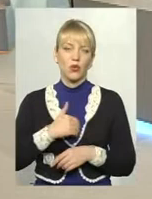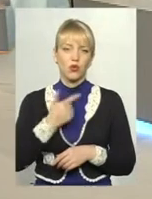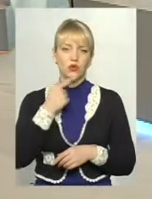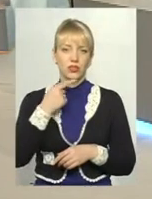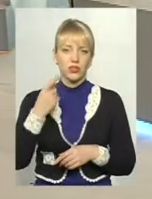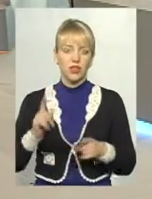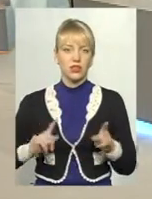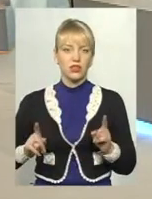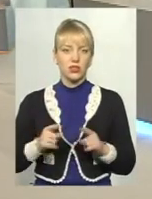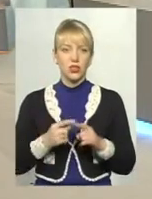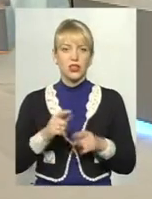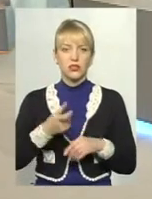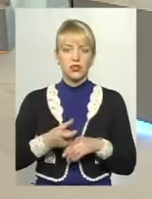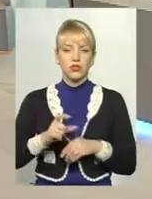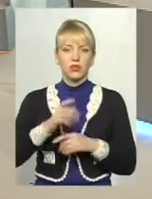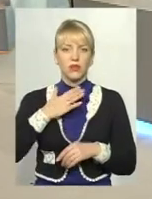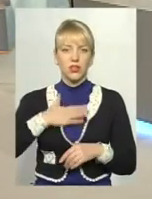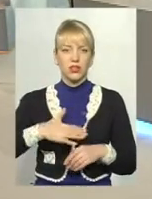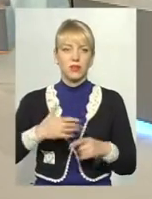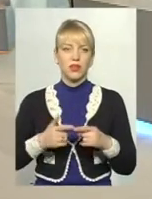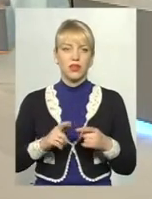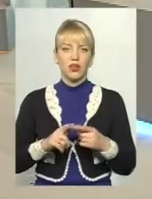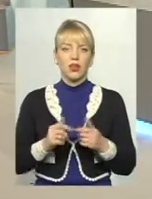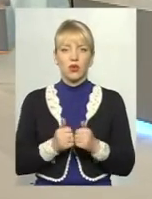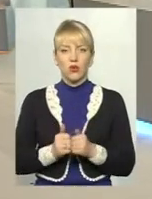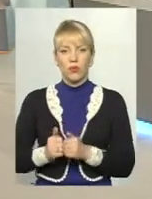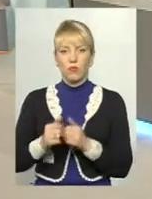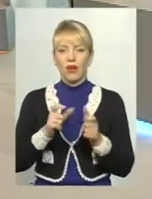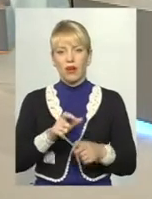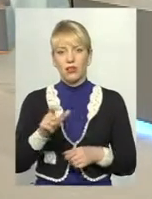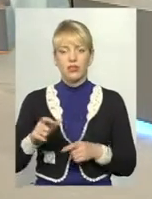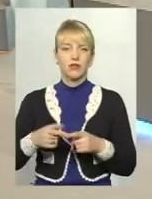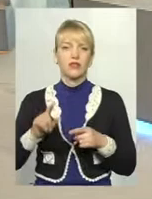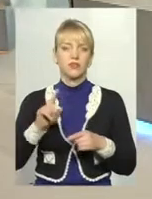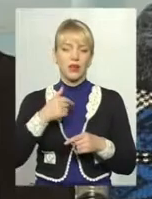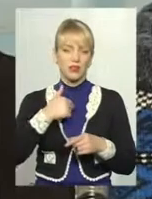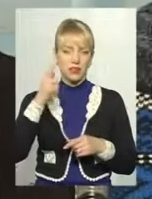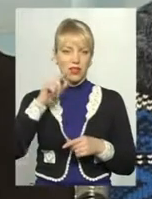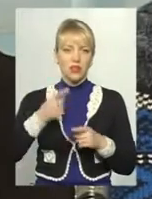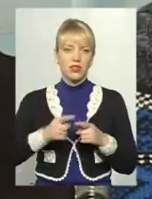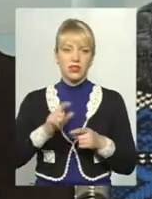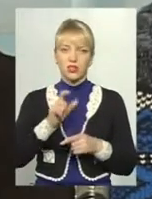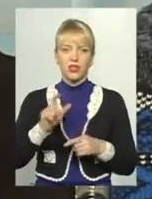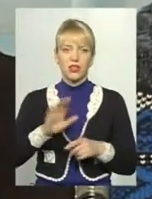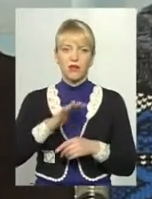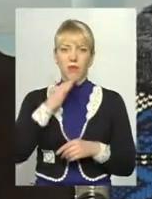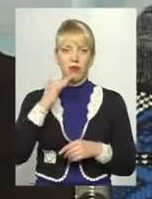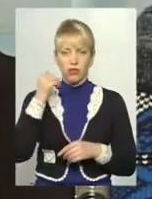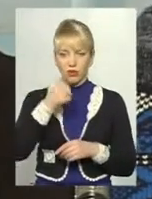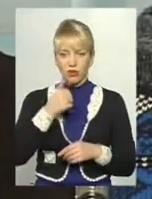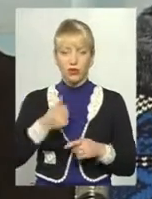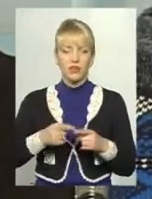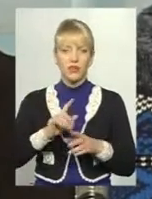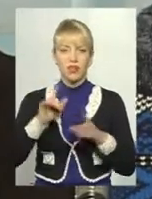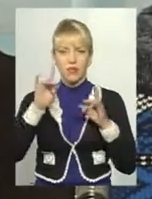що це дуже приємна компанія навколо мене, тому що я цих людей знаю не один рік. І це не випадкові люди. І це, плюс